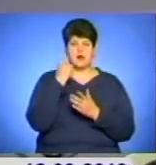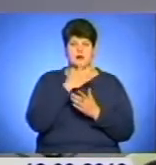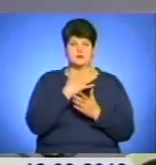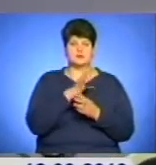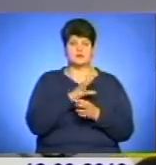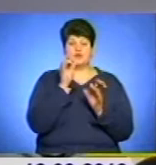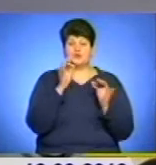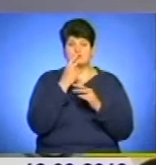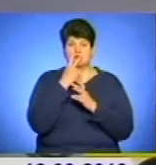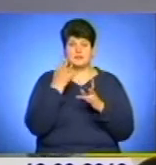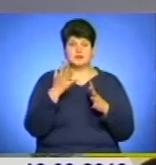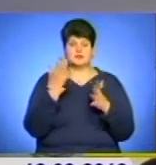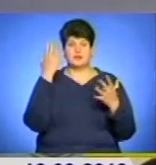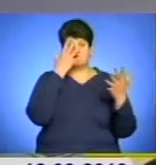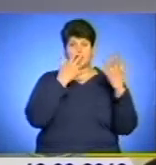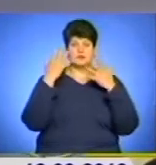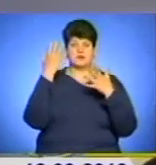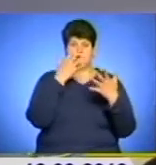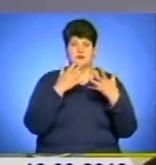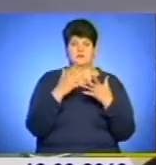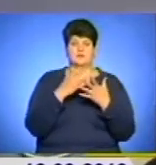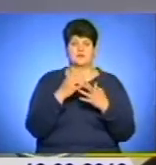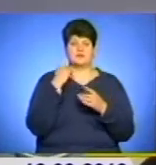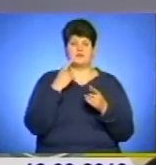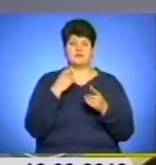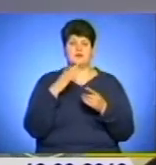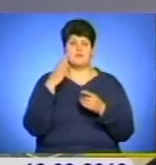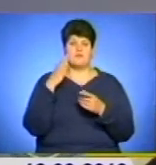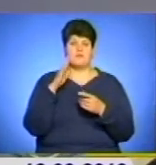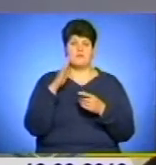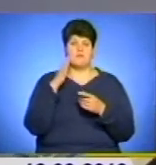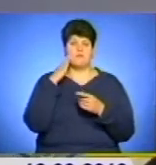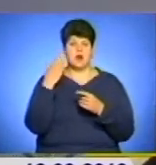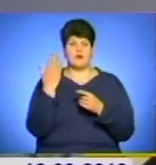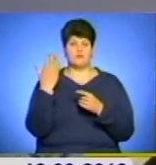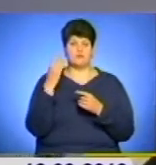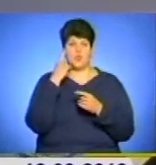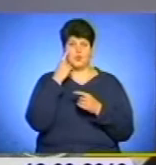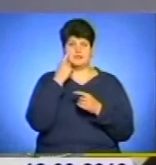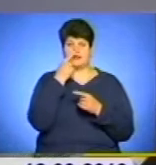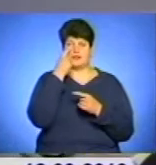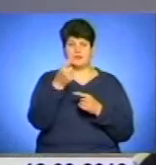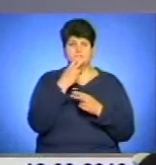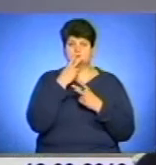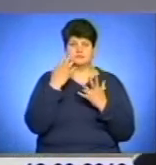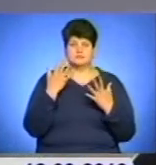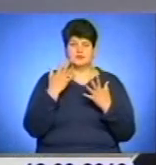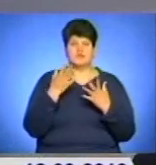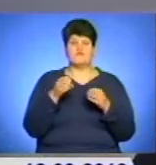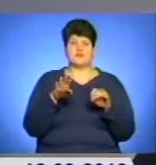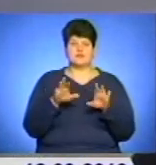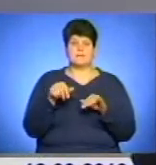просто тінь перед очима, в правому очі, далеко не бачила. Так рішила піти на